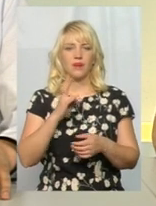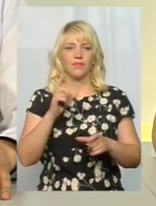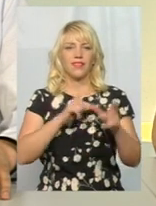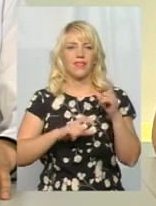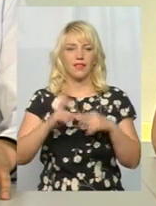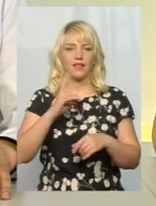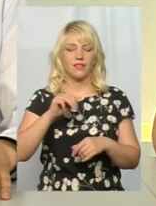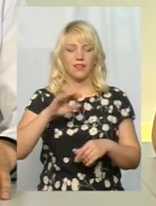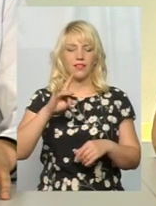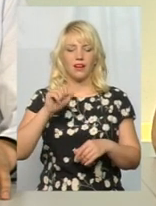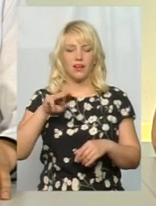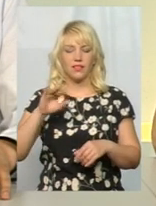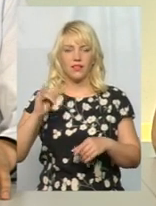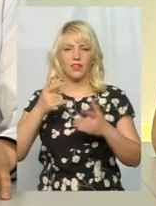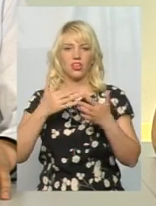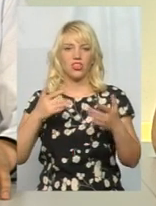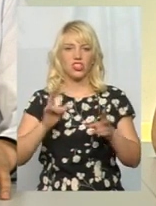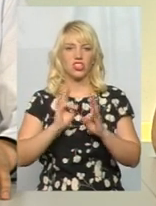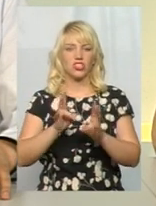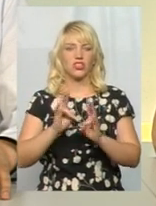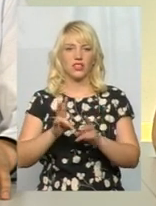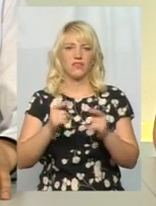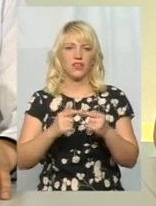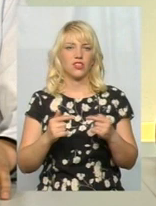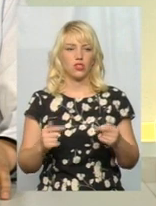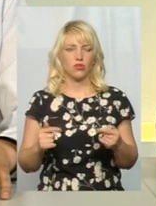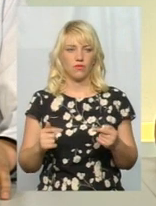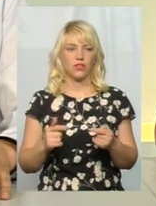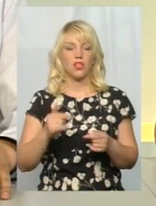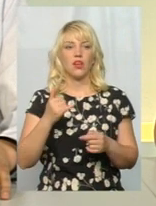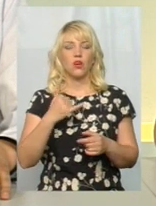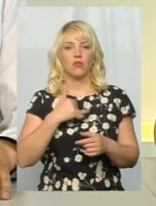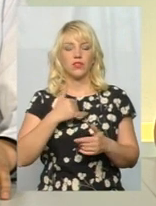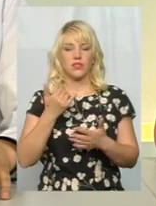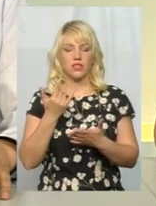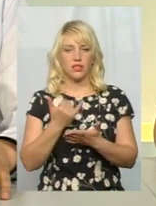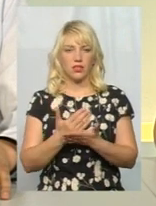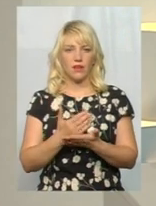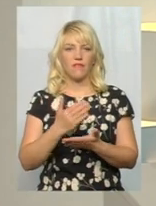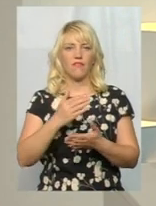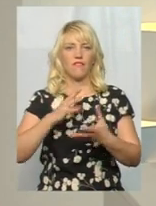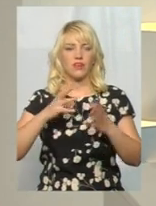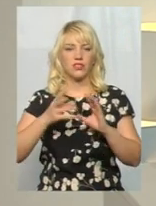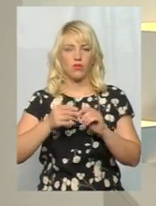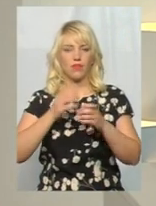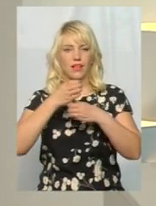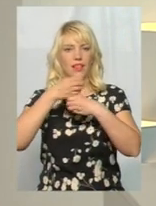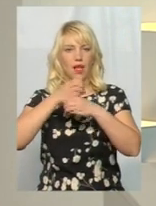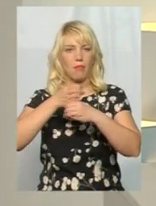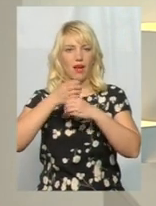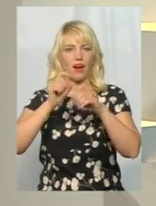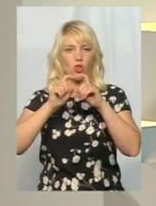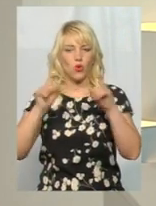шкідливих речовин у воді. Більше того, в нас сьогодні є висновки лабораторії, яка підтверджує те, що